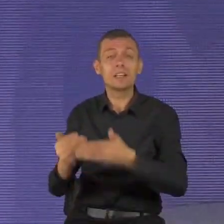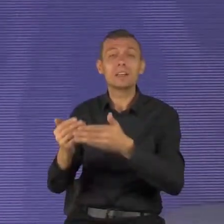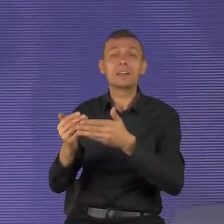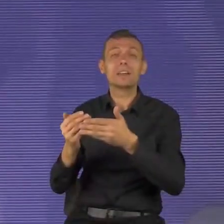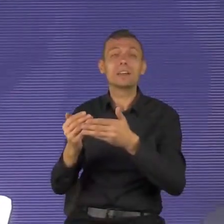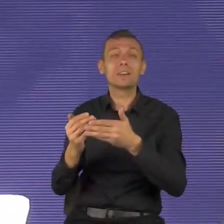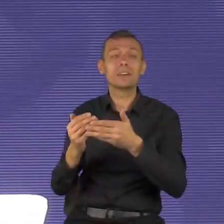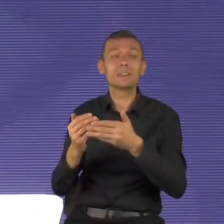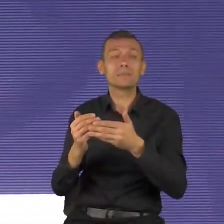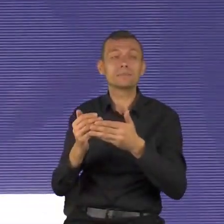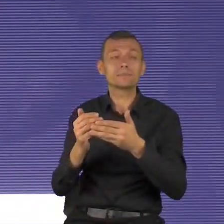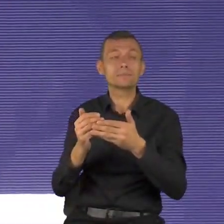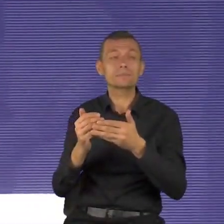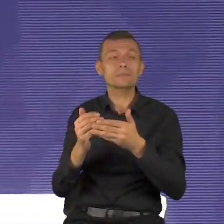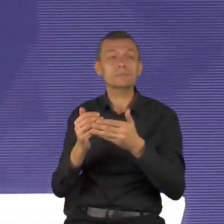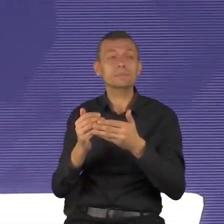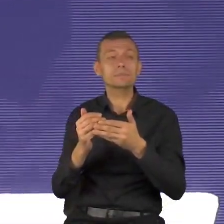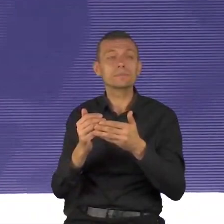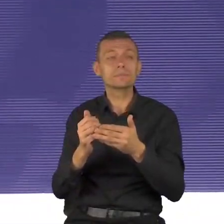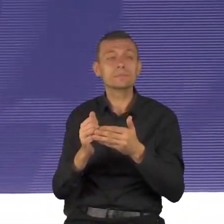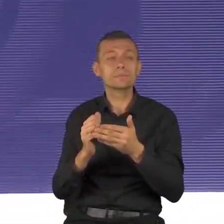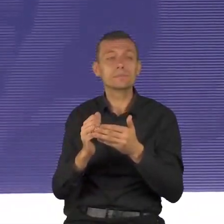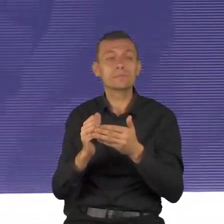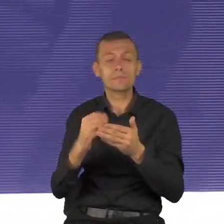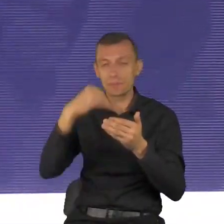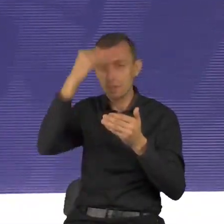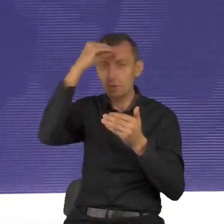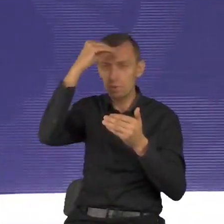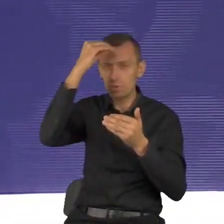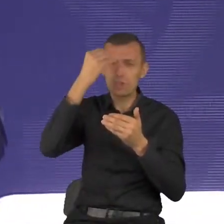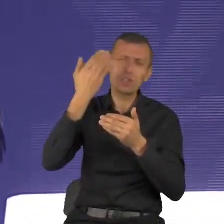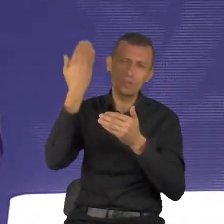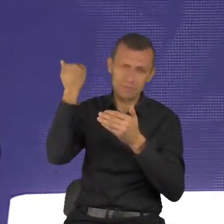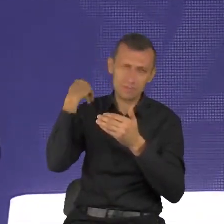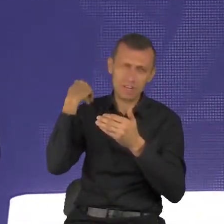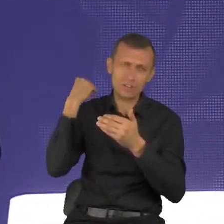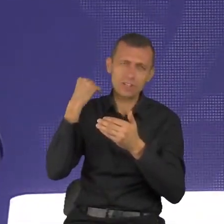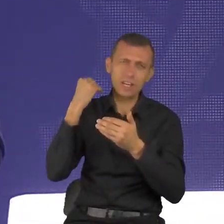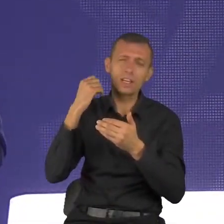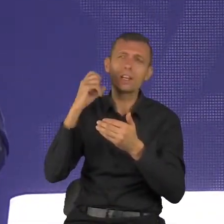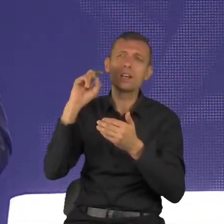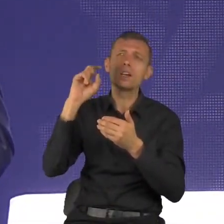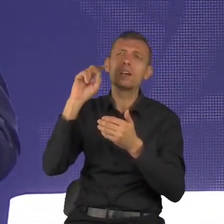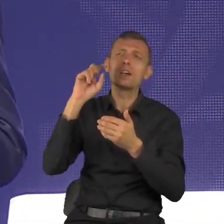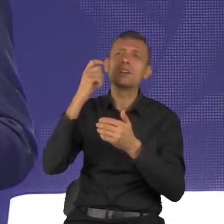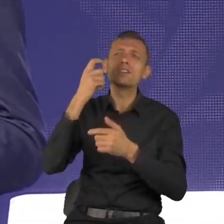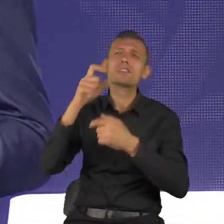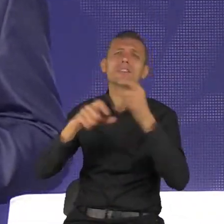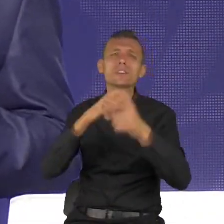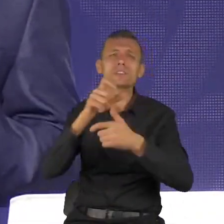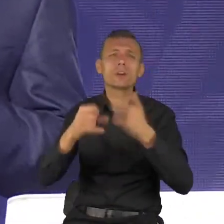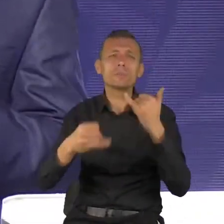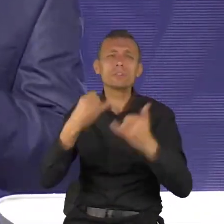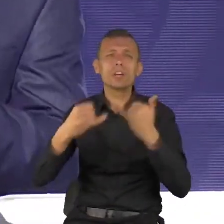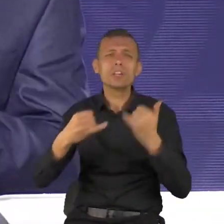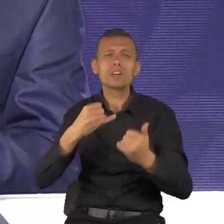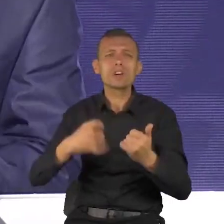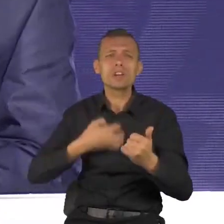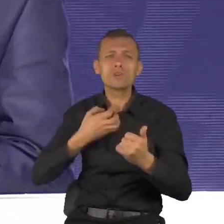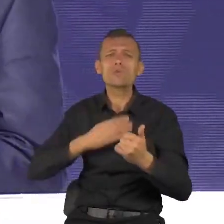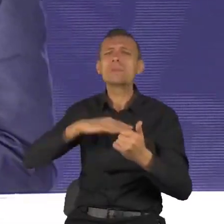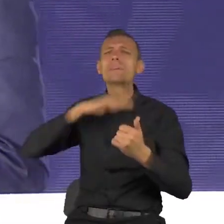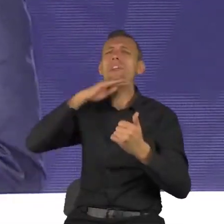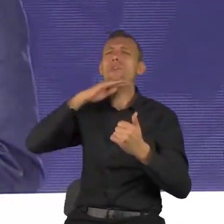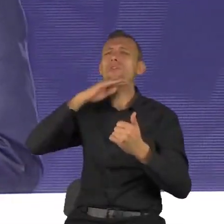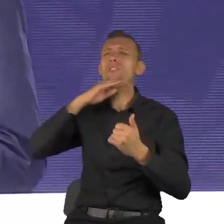tydzień temu uczyliśmy się o tym, jak zredukować obciążenie. Kiedy właśnie wszystkiego dosyć już